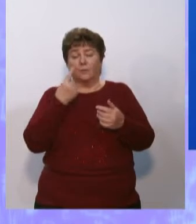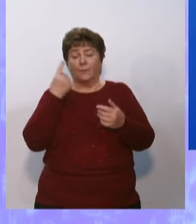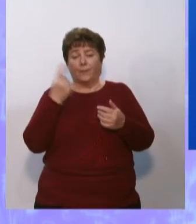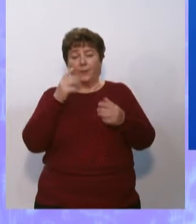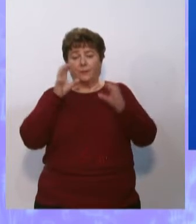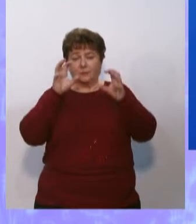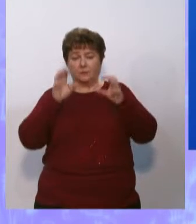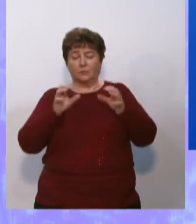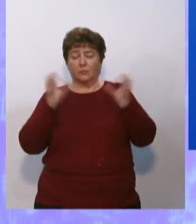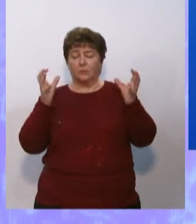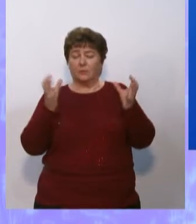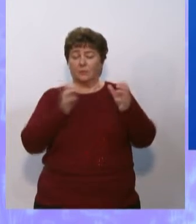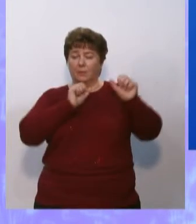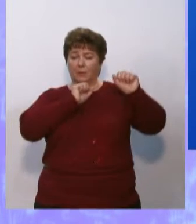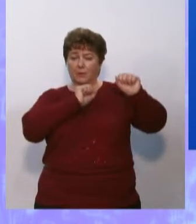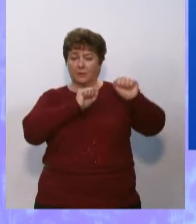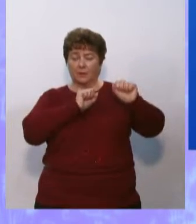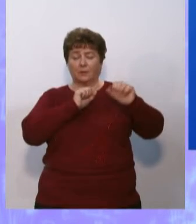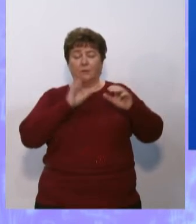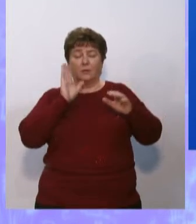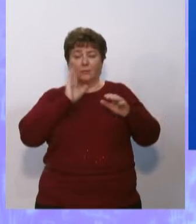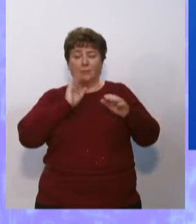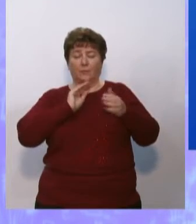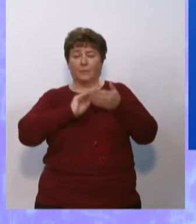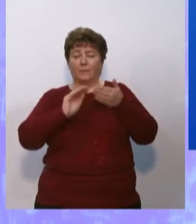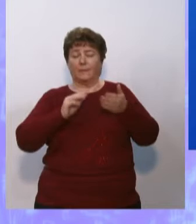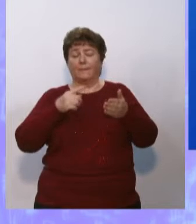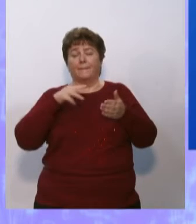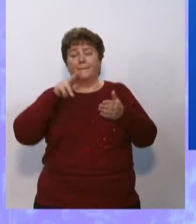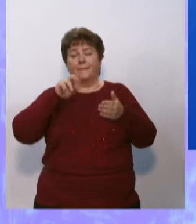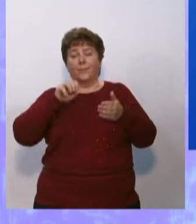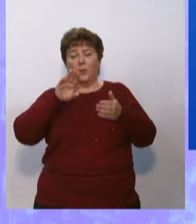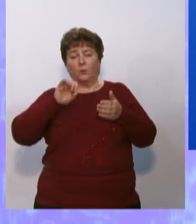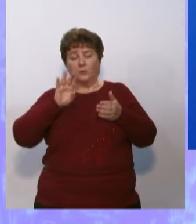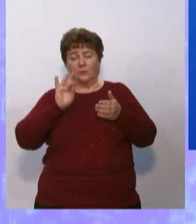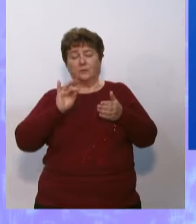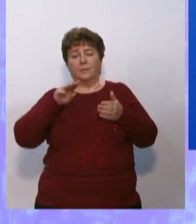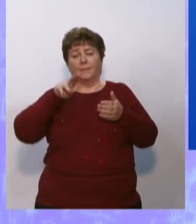закон об охране вод был написан Петром Первым?